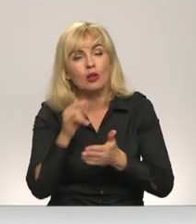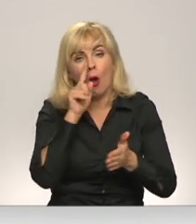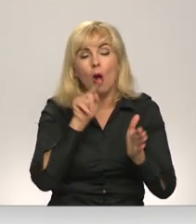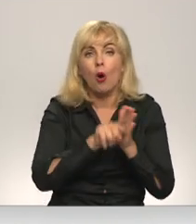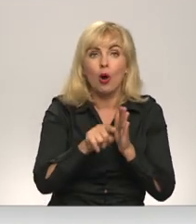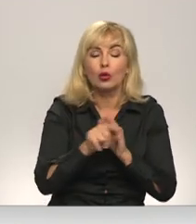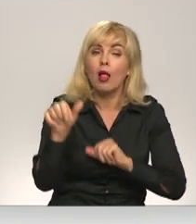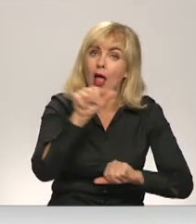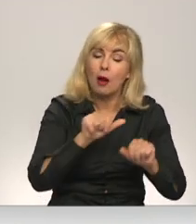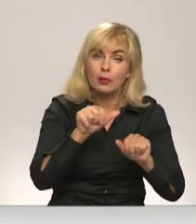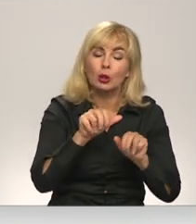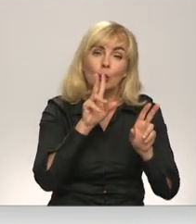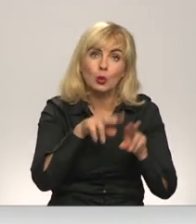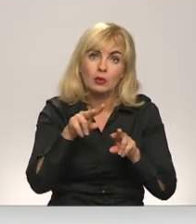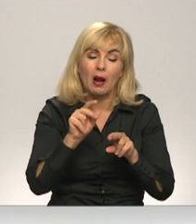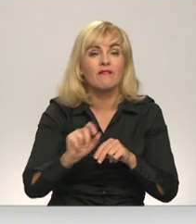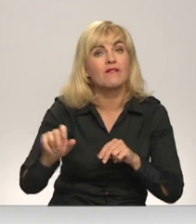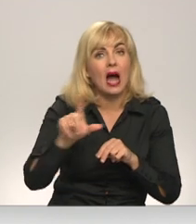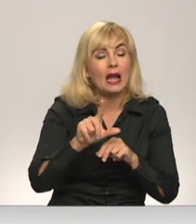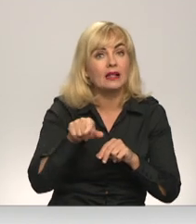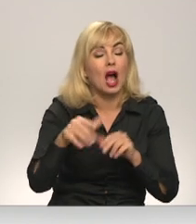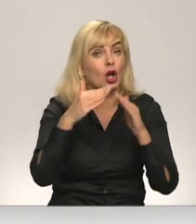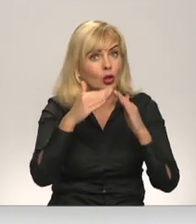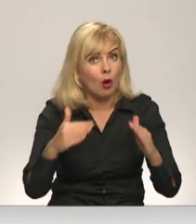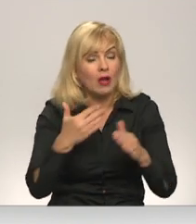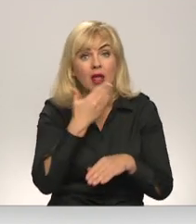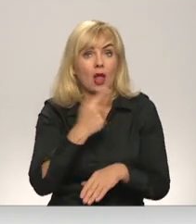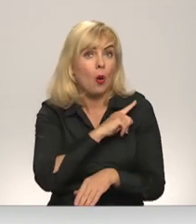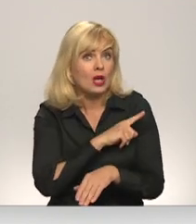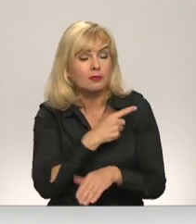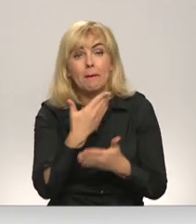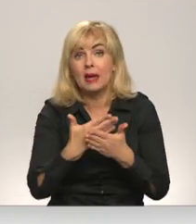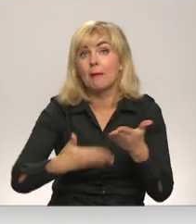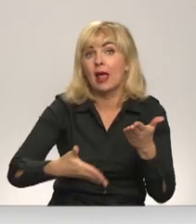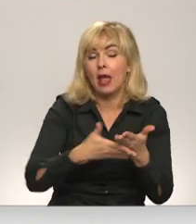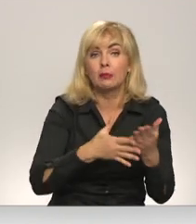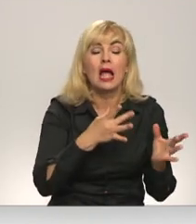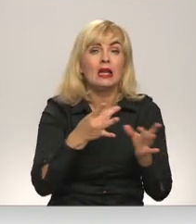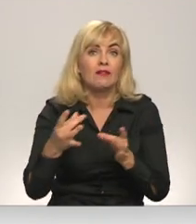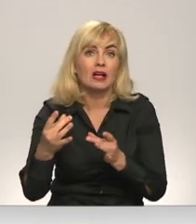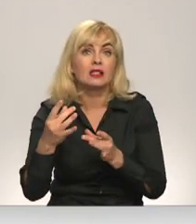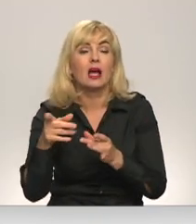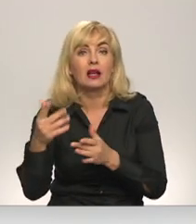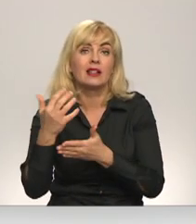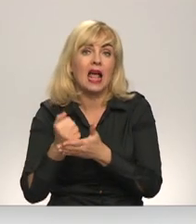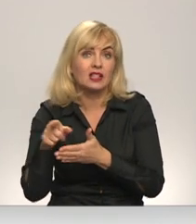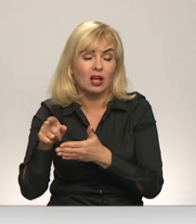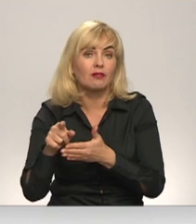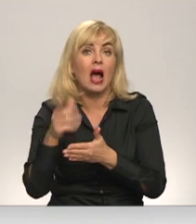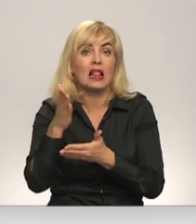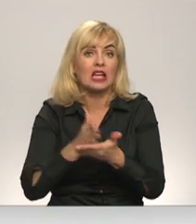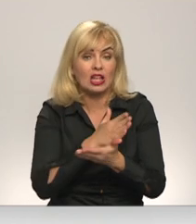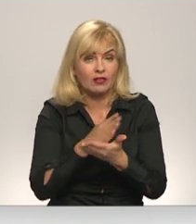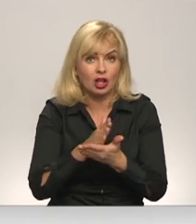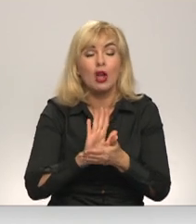laboratoriskās uzrodzības stiprināšanā novietnē. Un, ja tas nav iespējams vai nepalīdz, tad infekcijas rezervuāra iznīcināšanu. Tagad tiekot